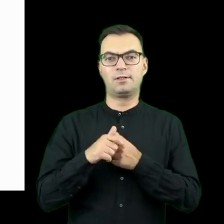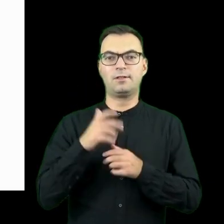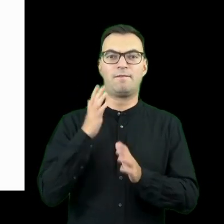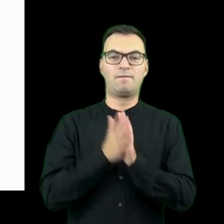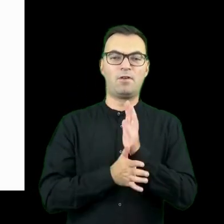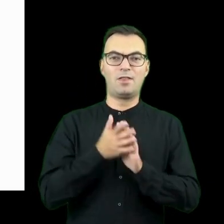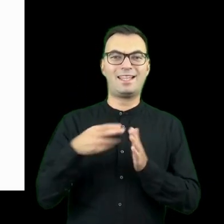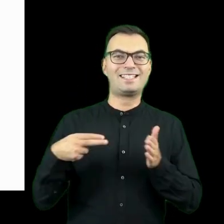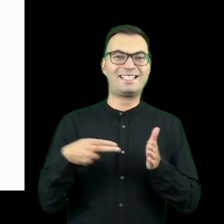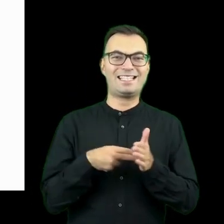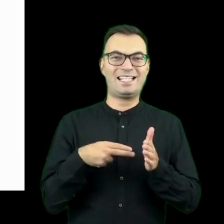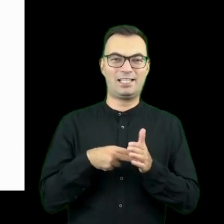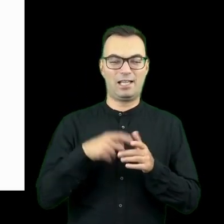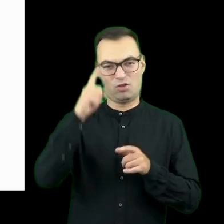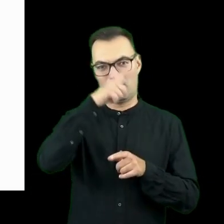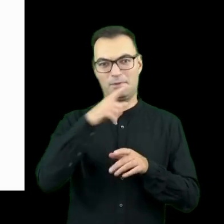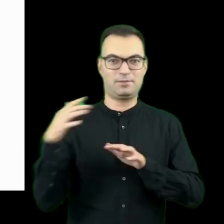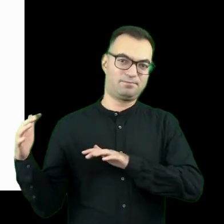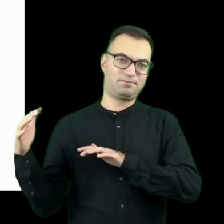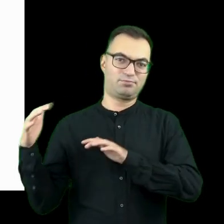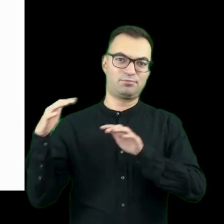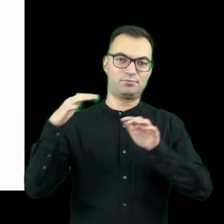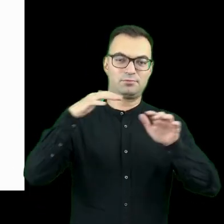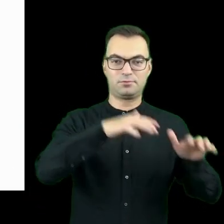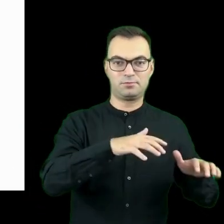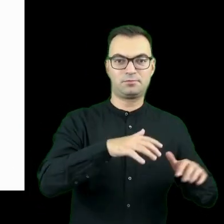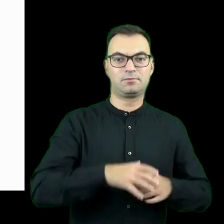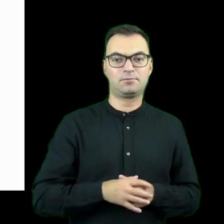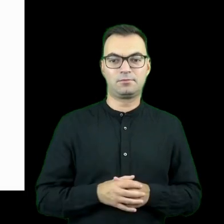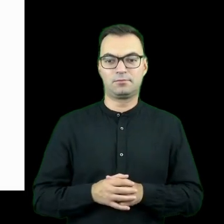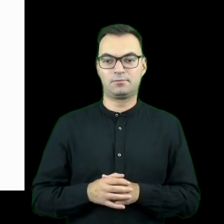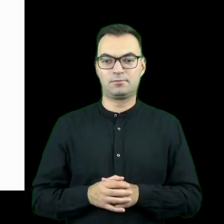związanej z wojną w Syrię do Niemiec. Z jednej strony